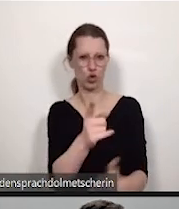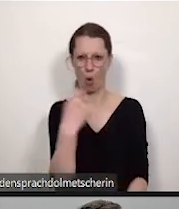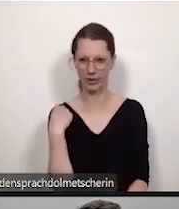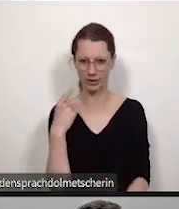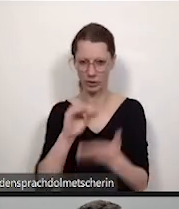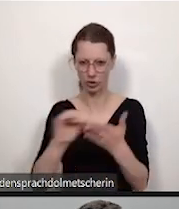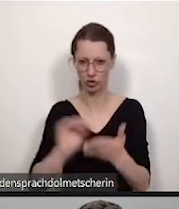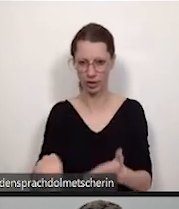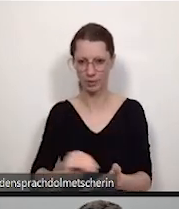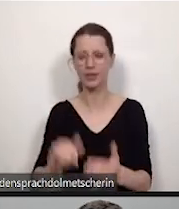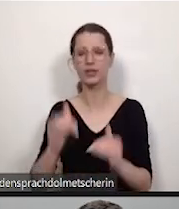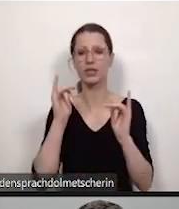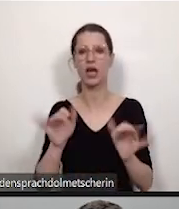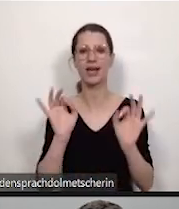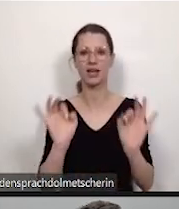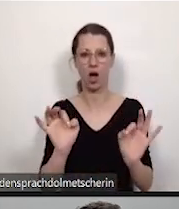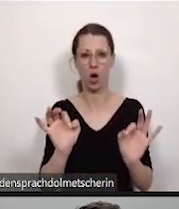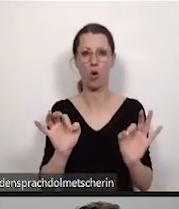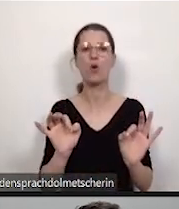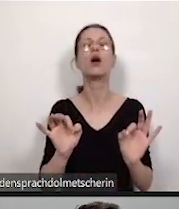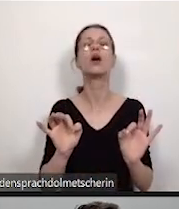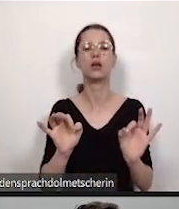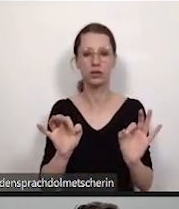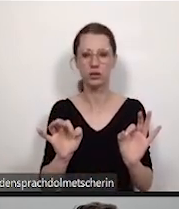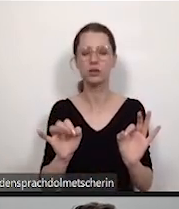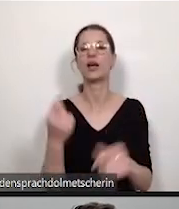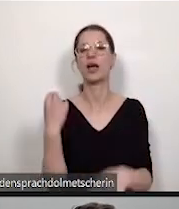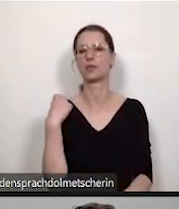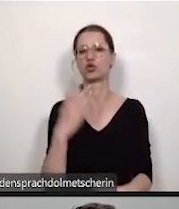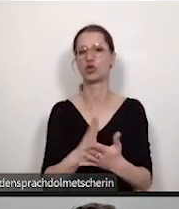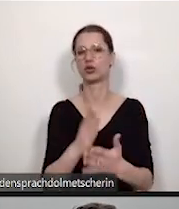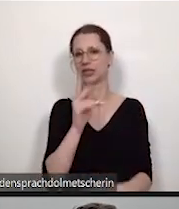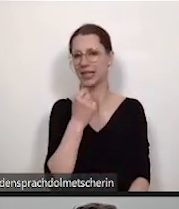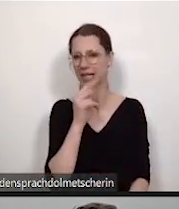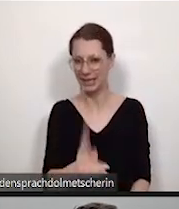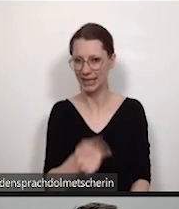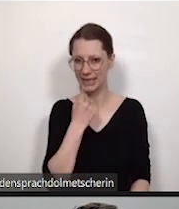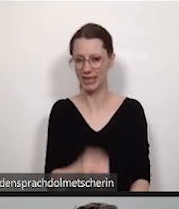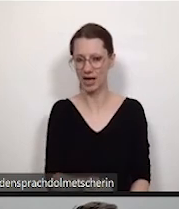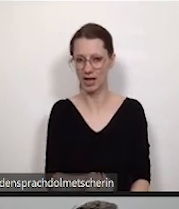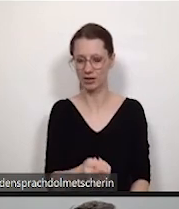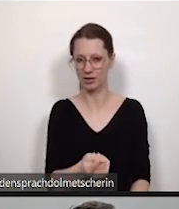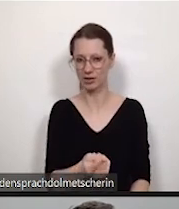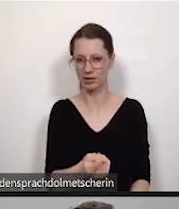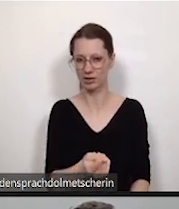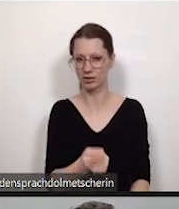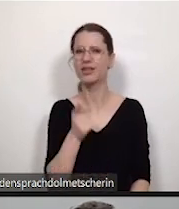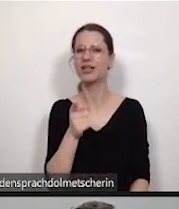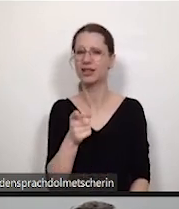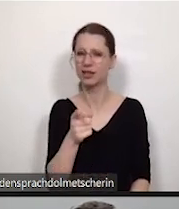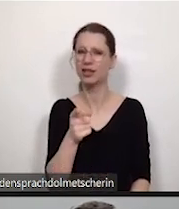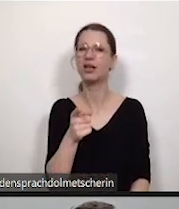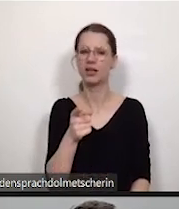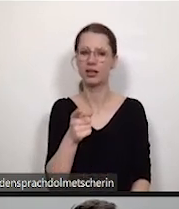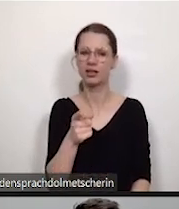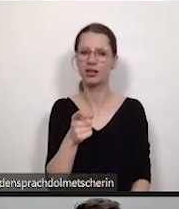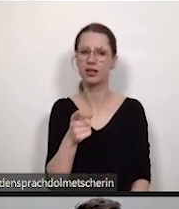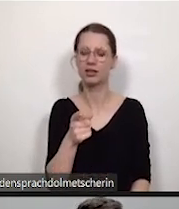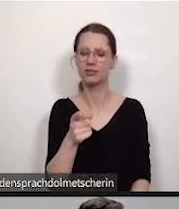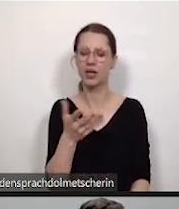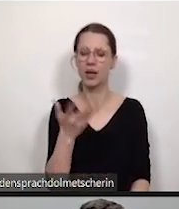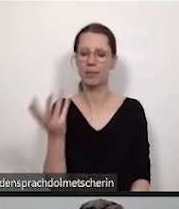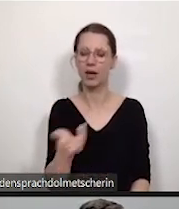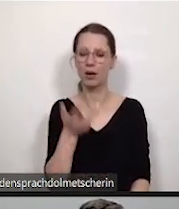Und genau, das Spiel startet Musik, sagen Sie schon ganz richtig. Die kann man auch ausmachen, quasi